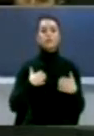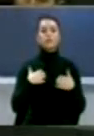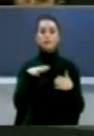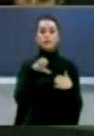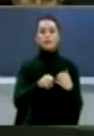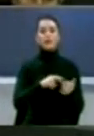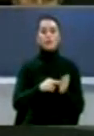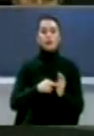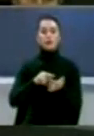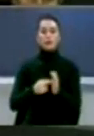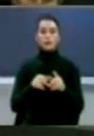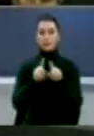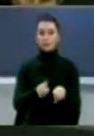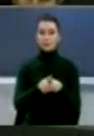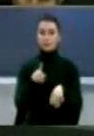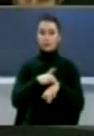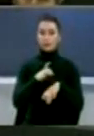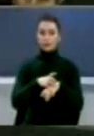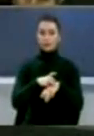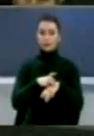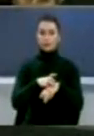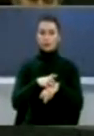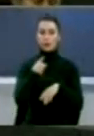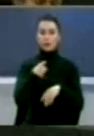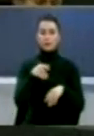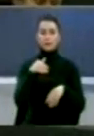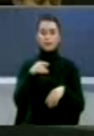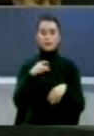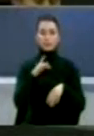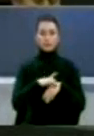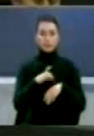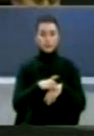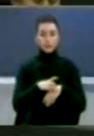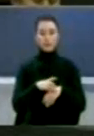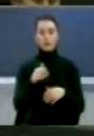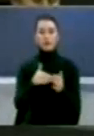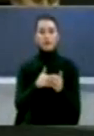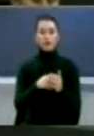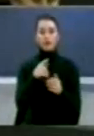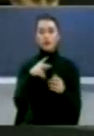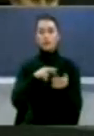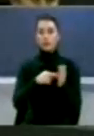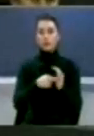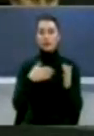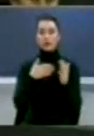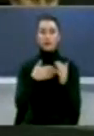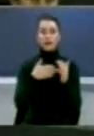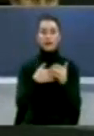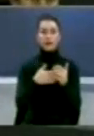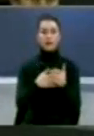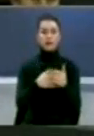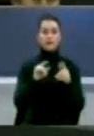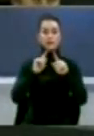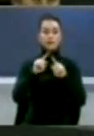politik degraduse të sistemit publik shëndësor Pra, që ndrushmëria sistemit publik shëndësor E kur zonë edhe që ndrushmërinë në sistemit të sigur të